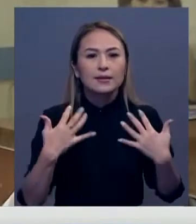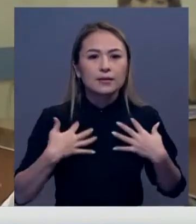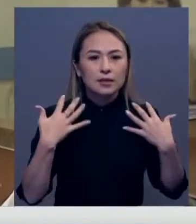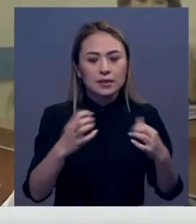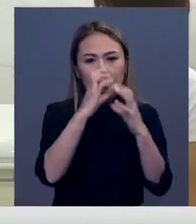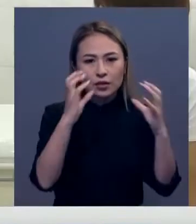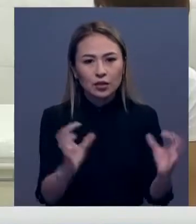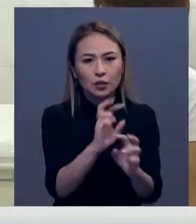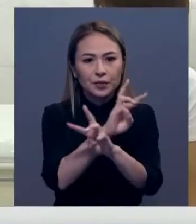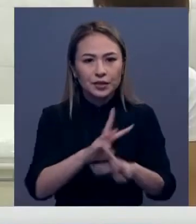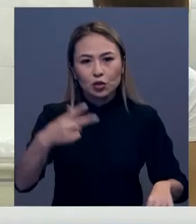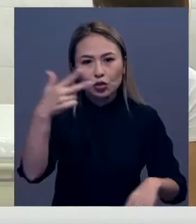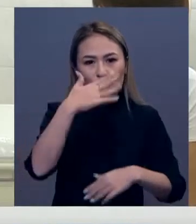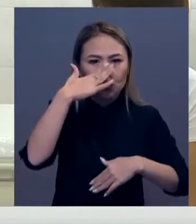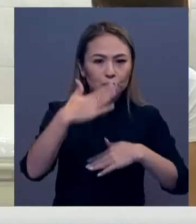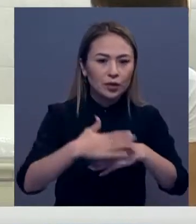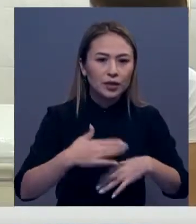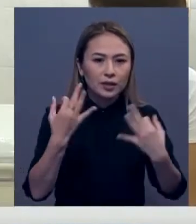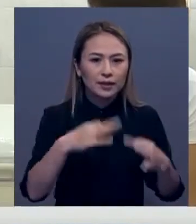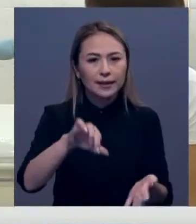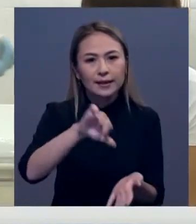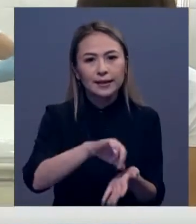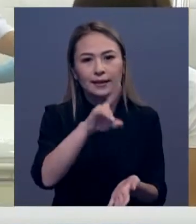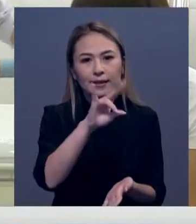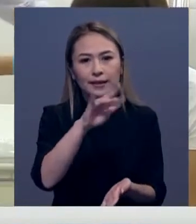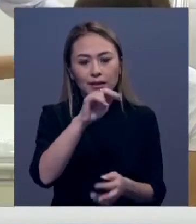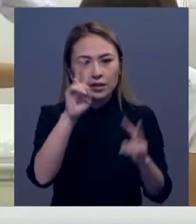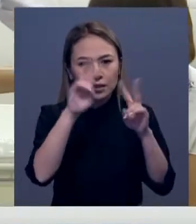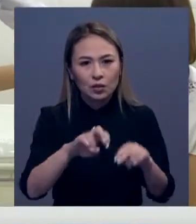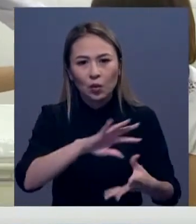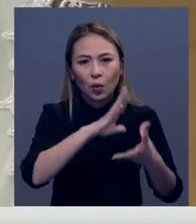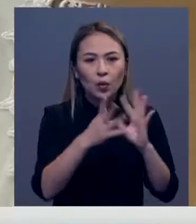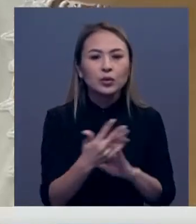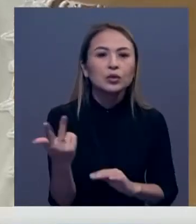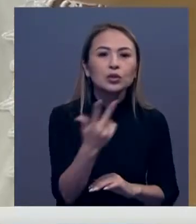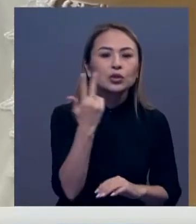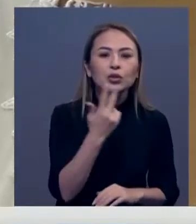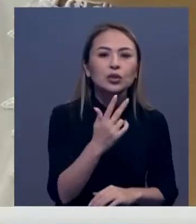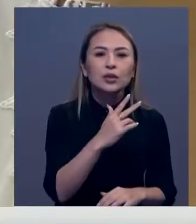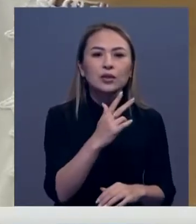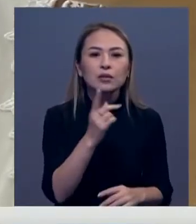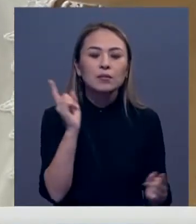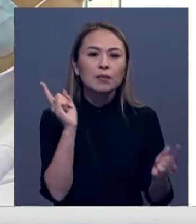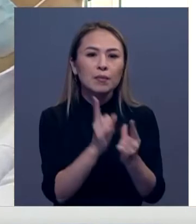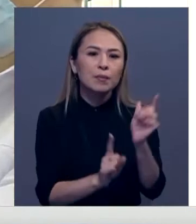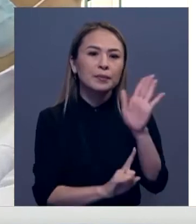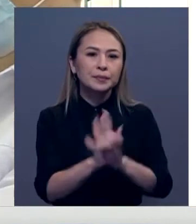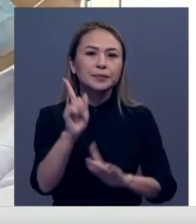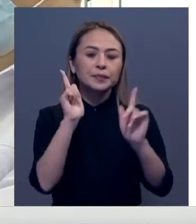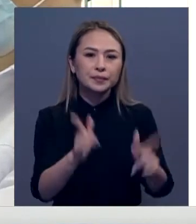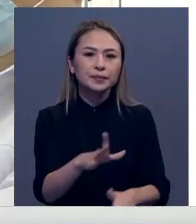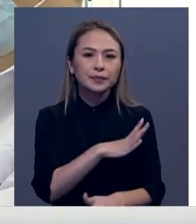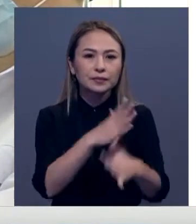Қазыр Десалық Сақтау Мейстерлігі 3000 еріктіге клиникалық зерттеулердің қордынды үшінші кезеңінің